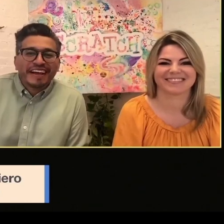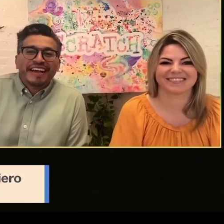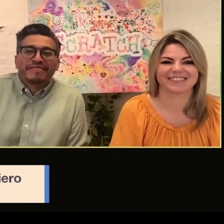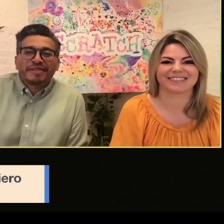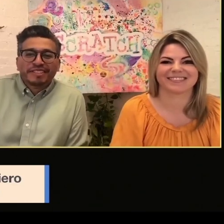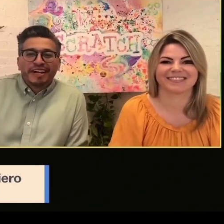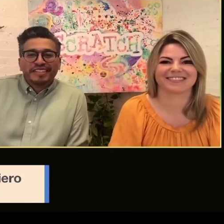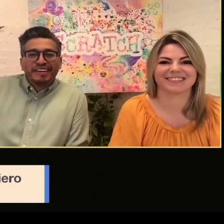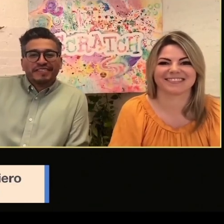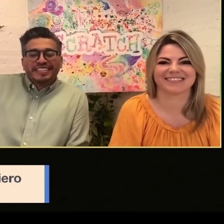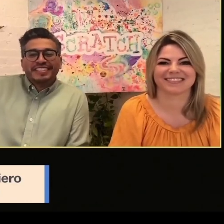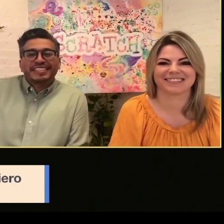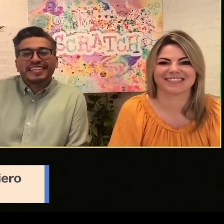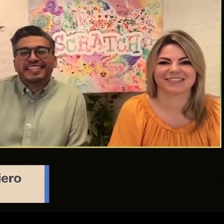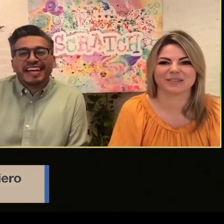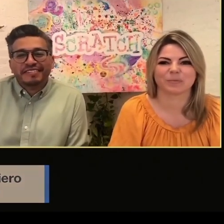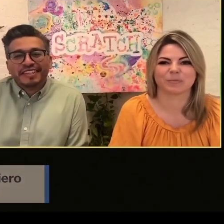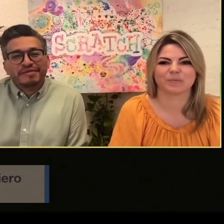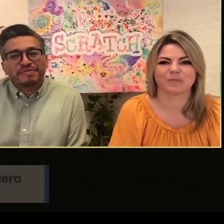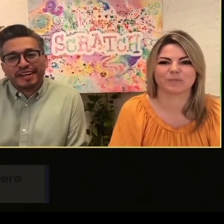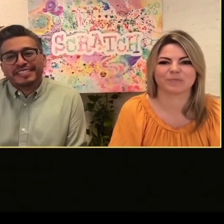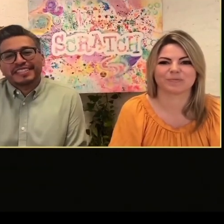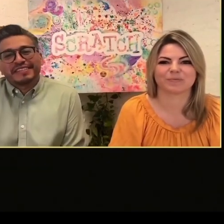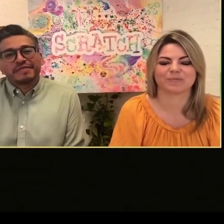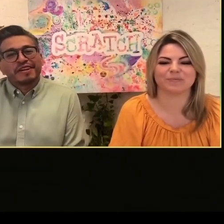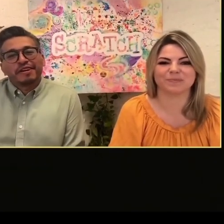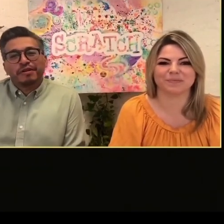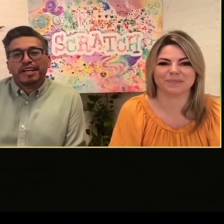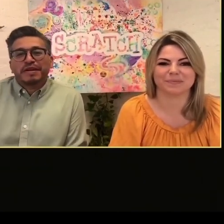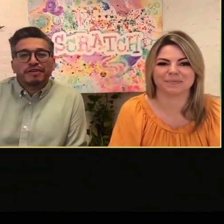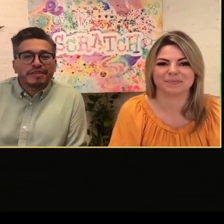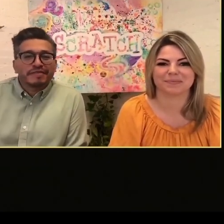parleremo in inglese, in portoghese, in diverse lingue.